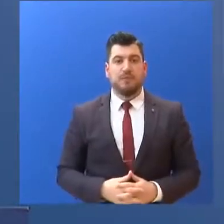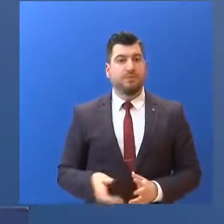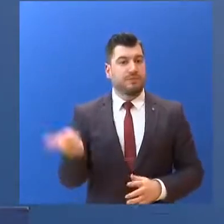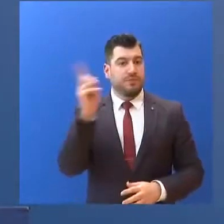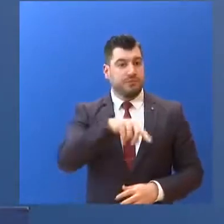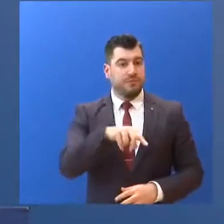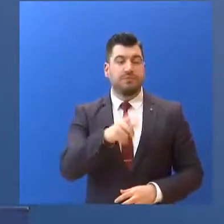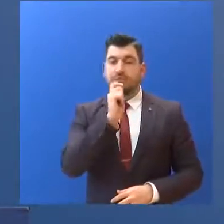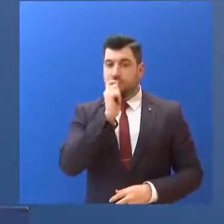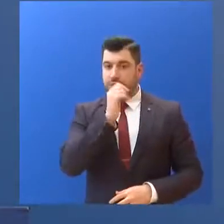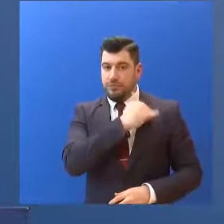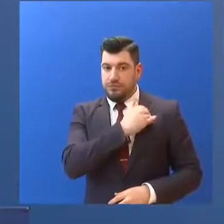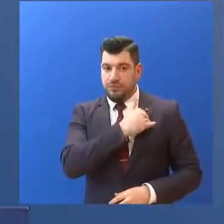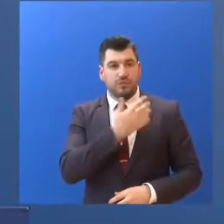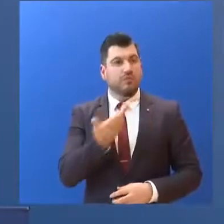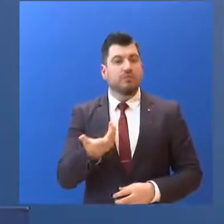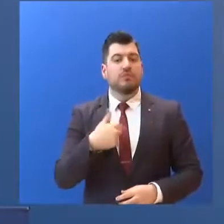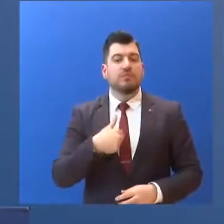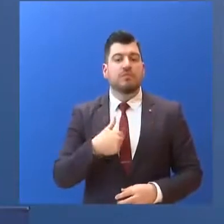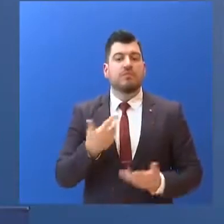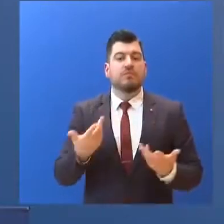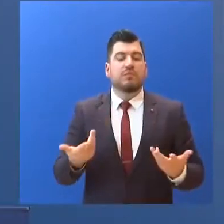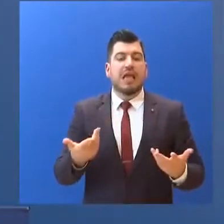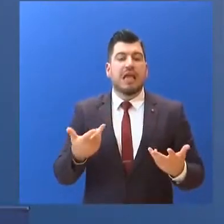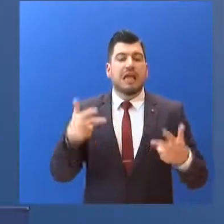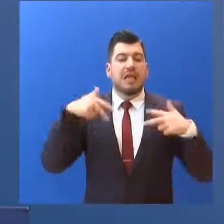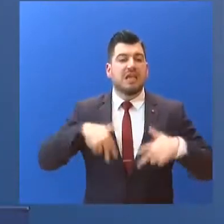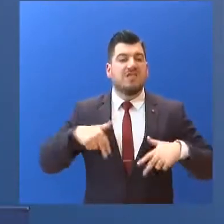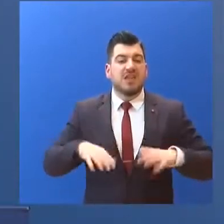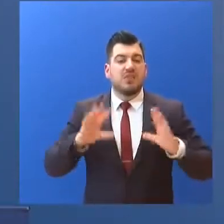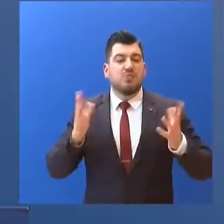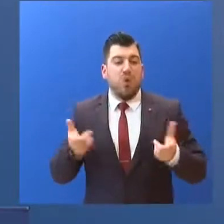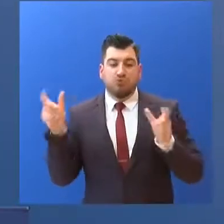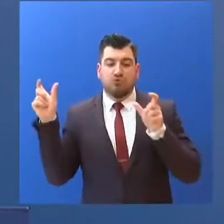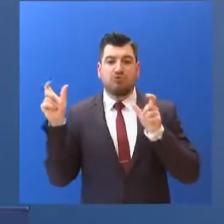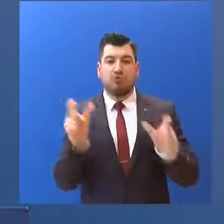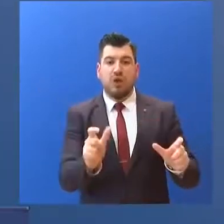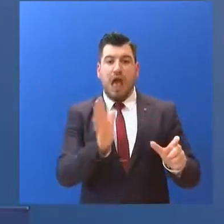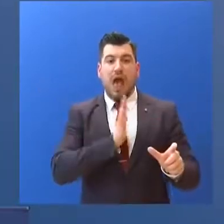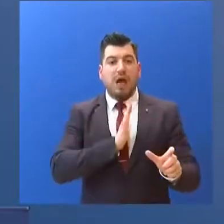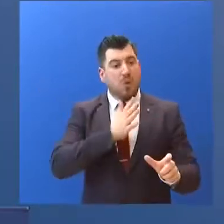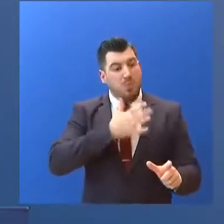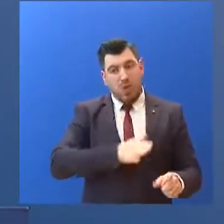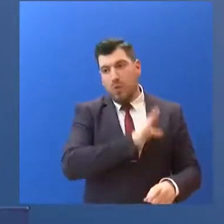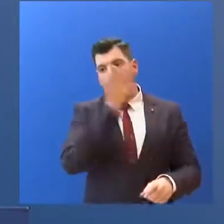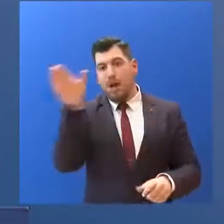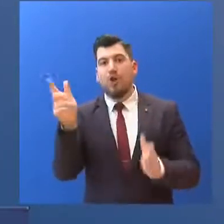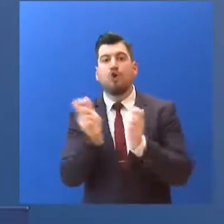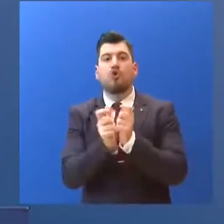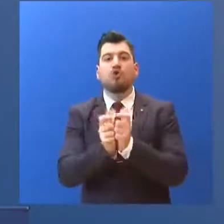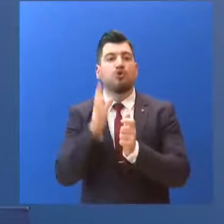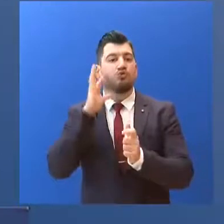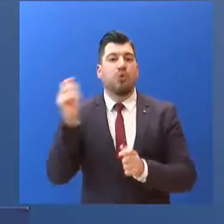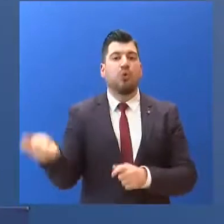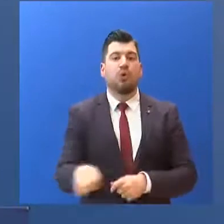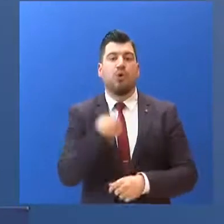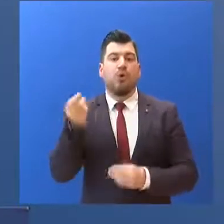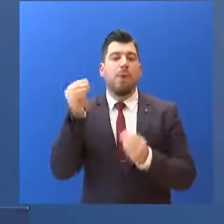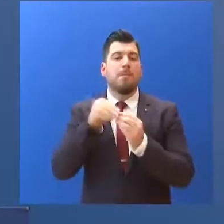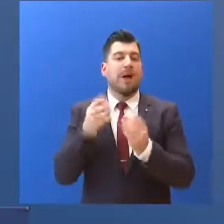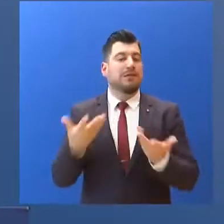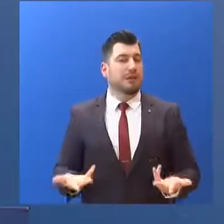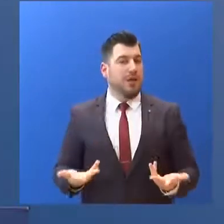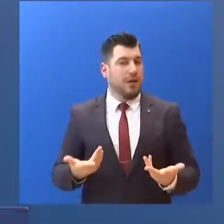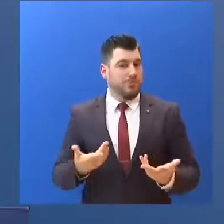πως η κυβέρνηση θα σταματήσει τη μετακίνηση... εκδρομένου στα χωριά τις μέρες του Πάσχα... και τον συνοστισμό σε αυλές και πιλωτές για το ψήσιμο του Οβελία. Και